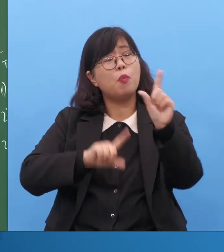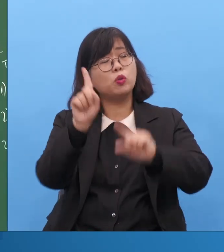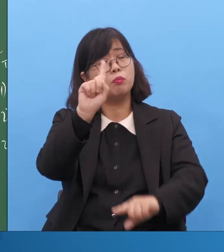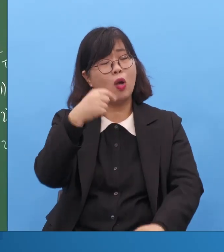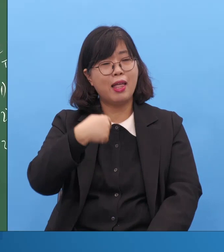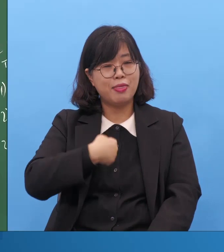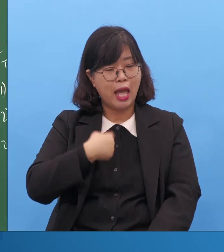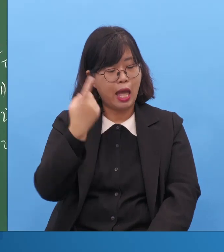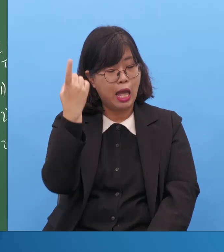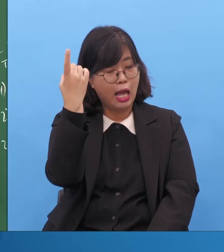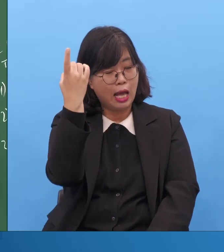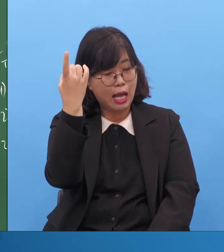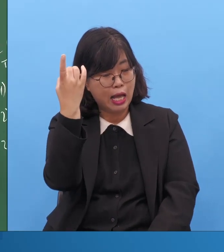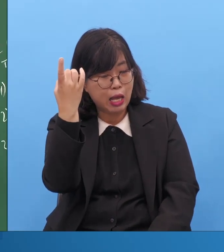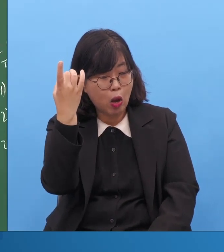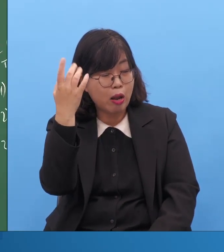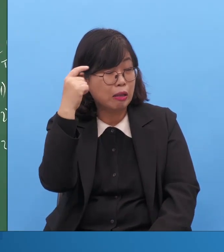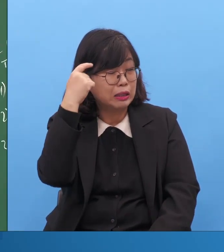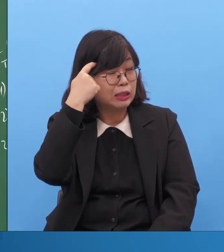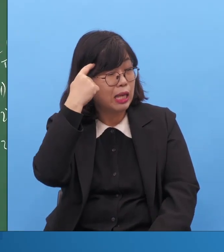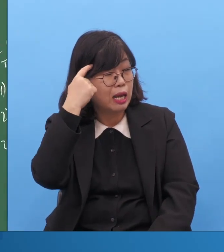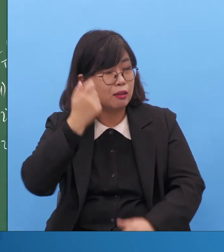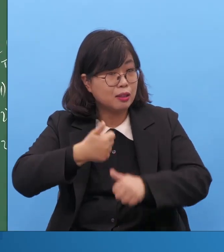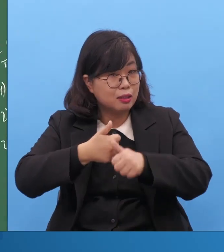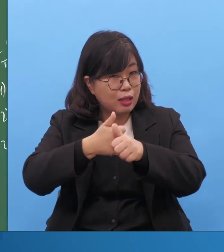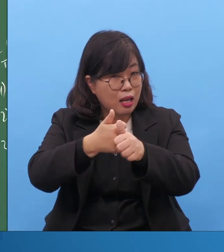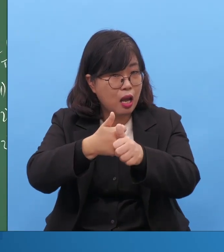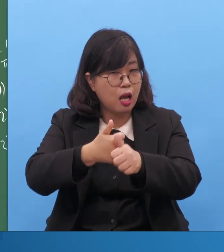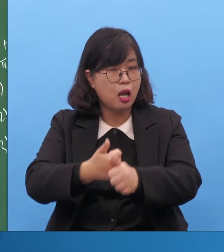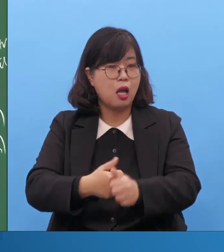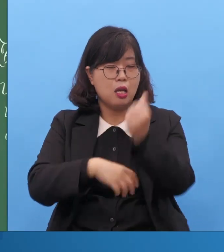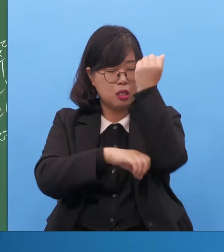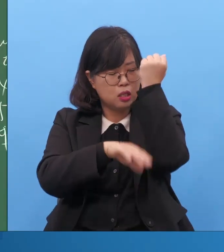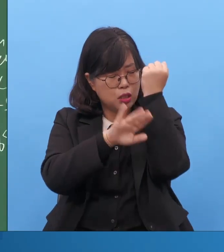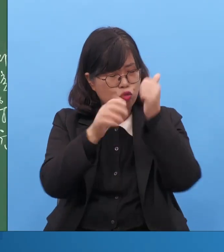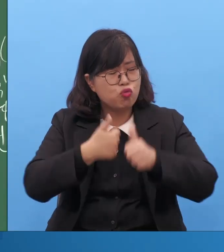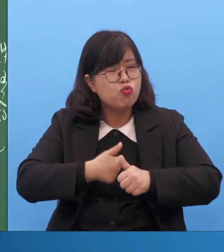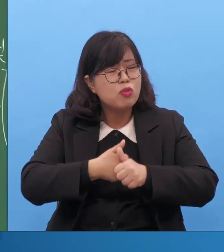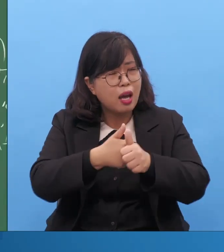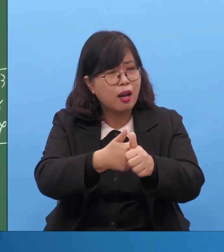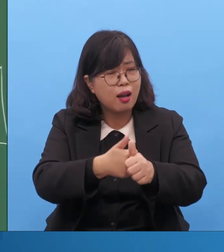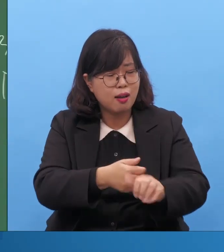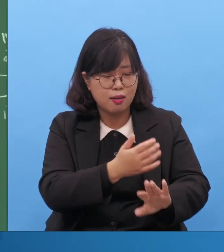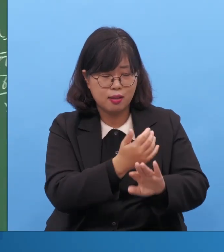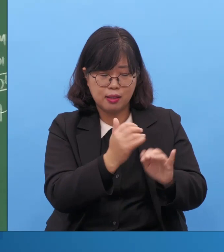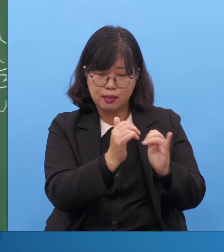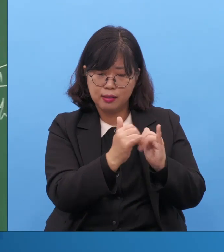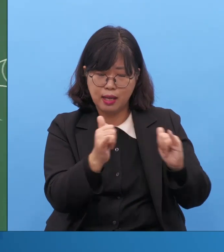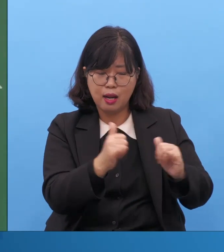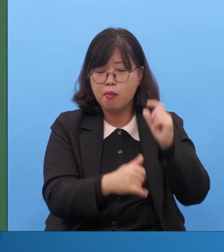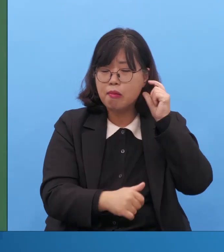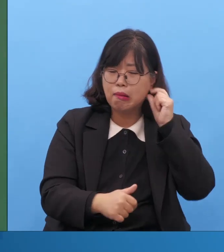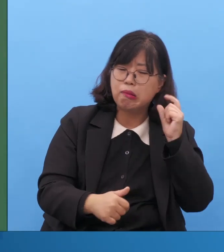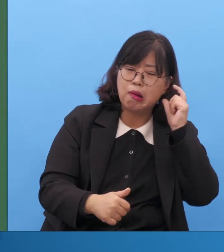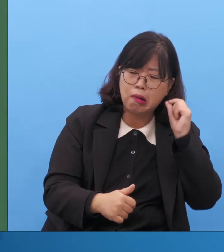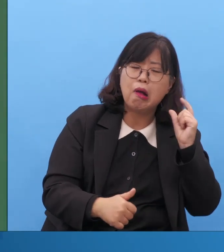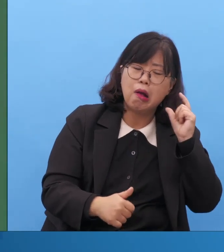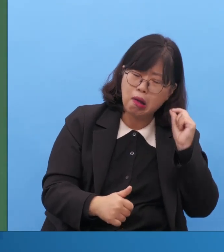나를 기준한 나, 사람 소리 듣는 나였는데 그런 나가 아니고 진정한 나와의 소통이죠.